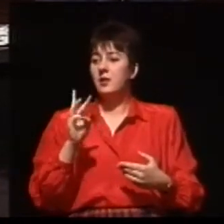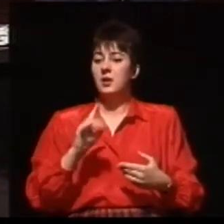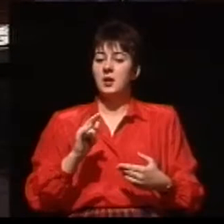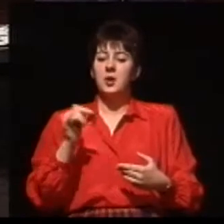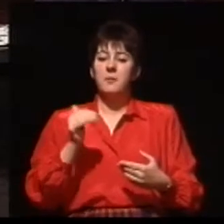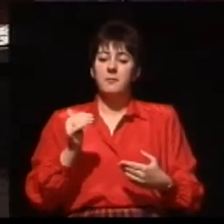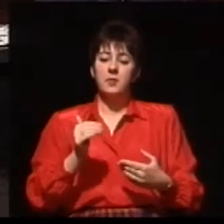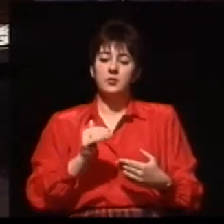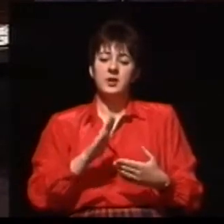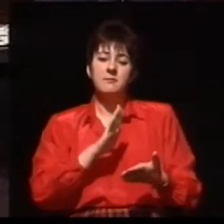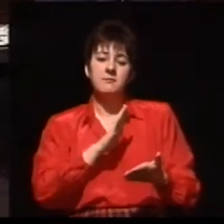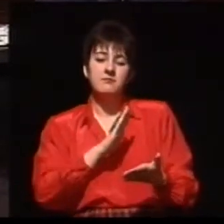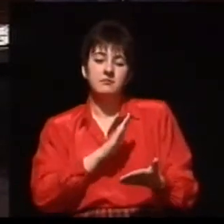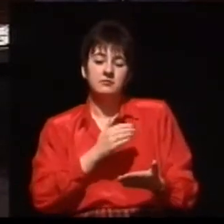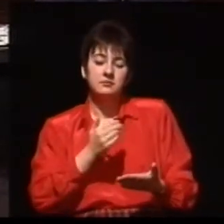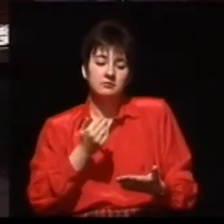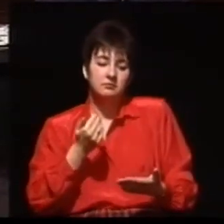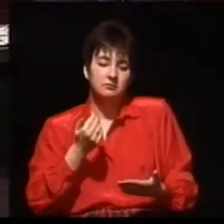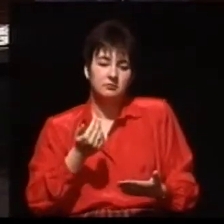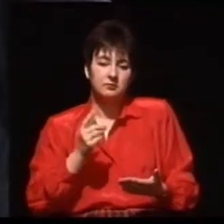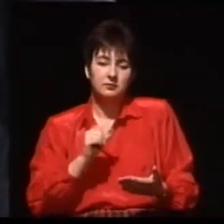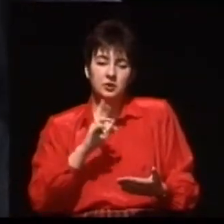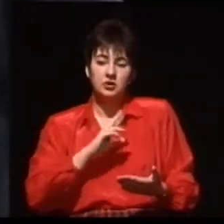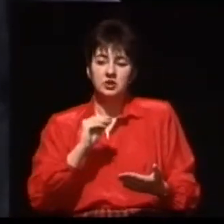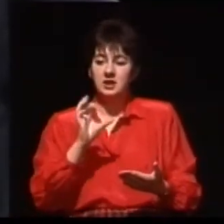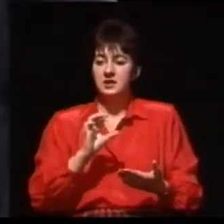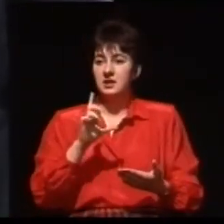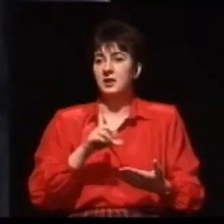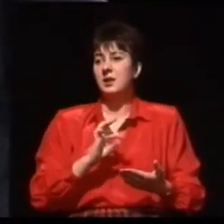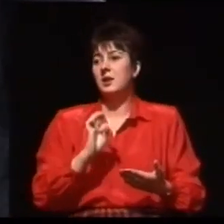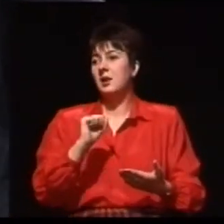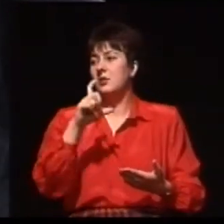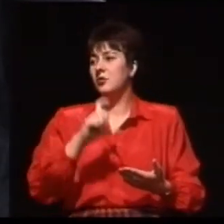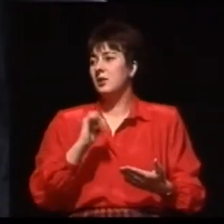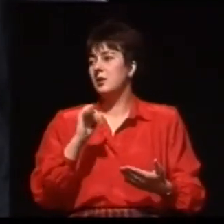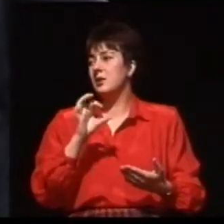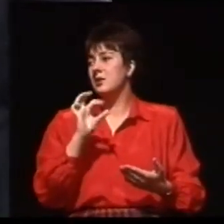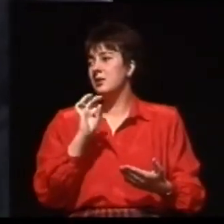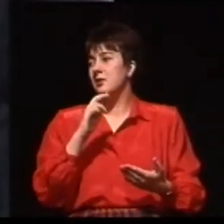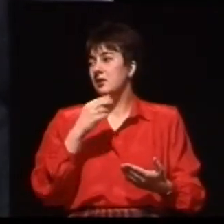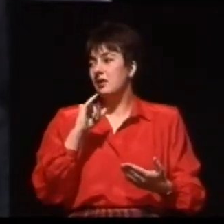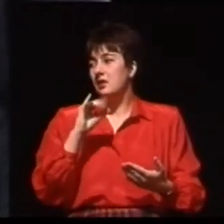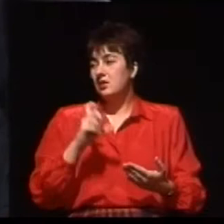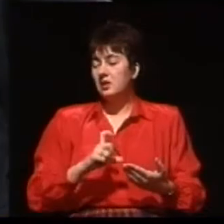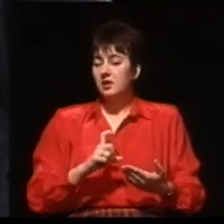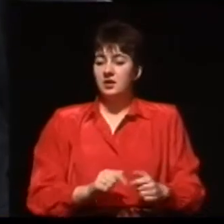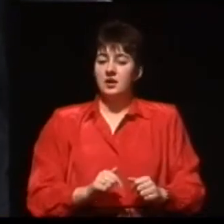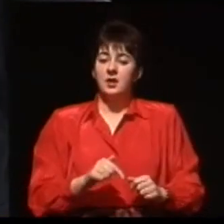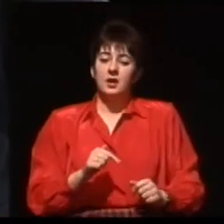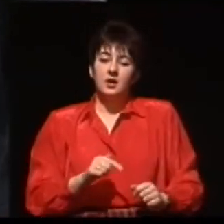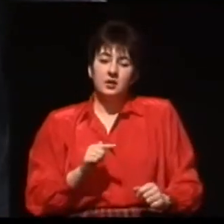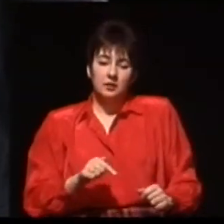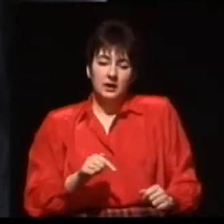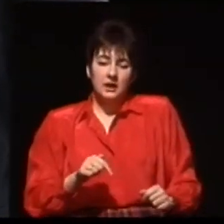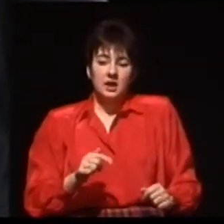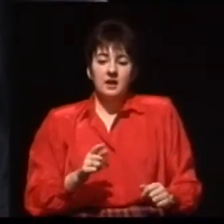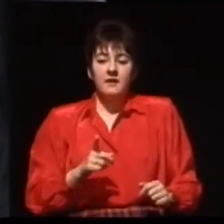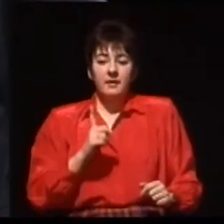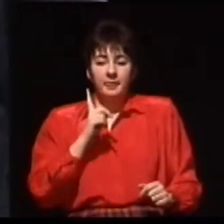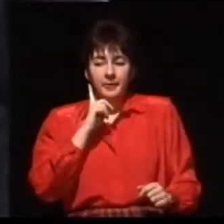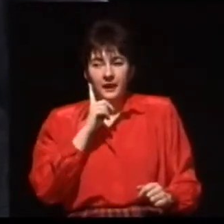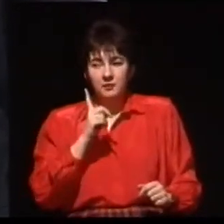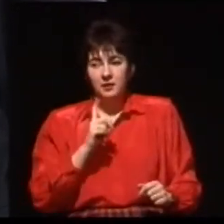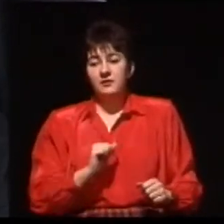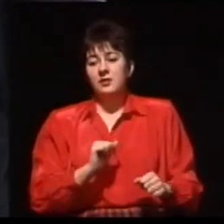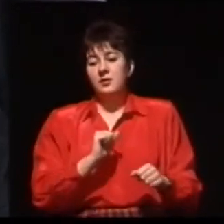nazwać chorobą cywilizacyjną? Niewątpliwie wpływ ma rozwój przemysłu i można ją traktować częściowo jako